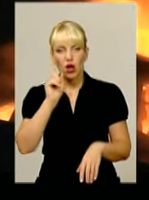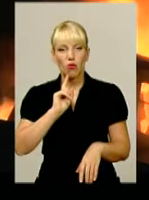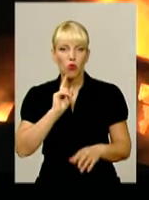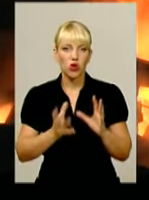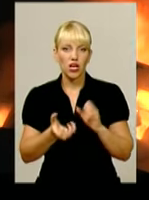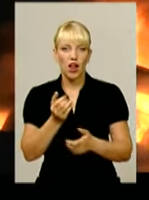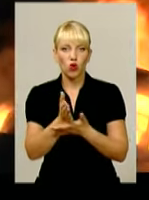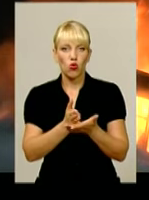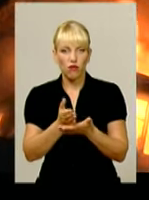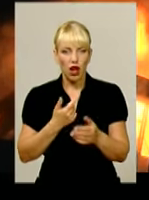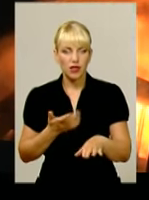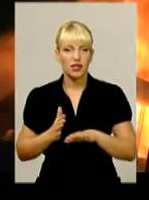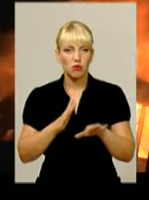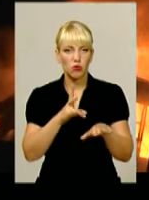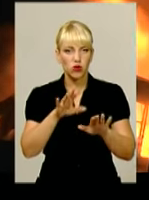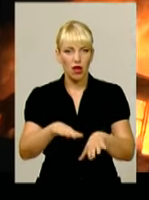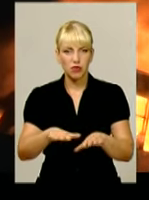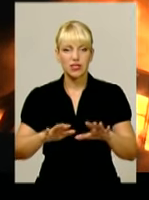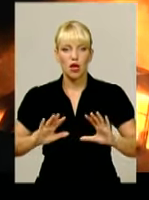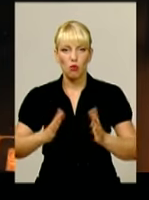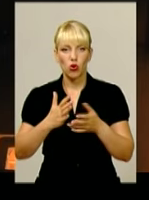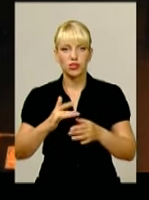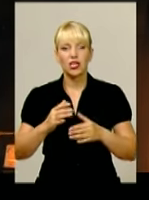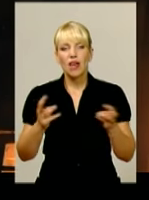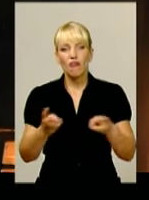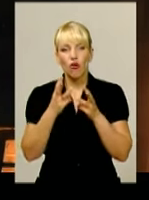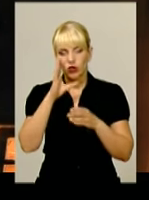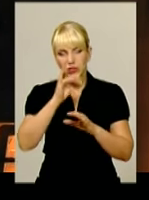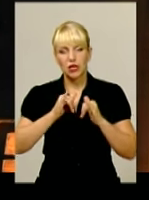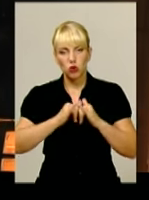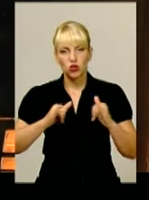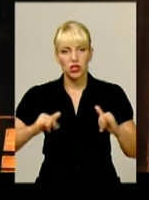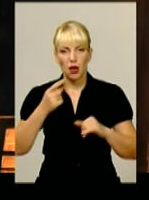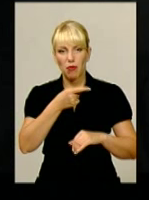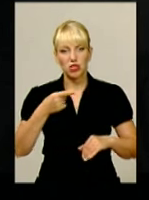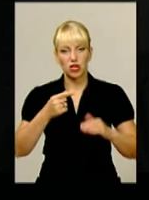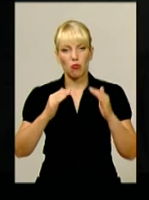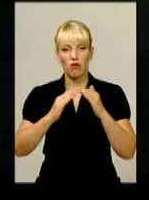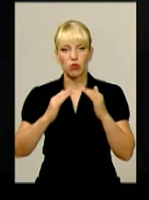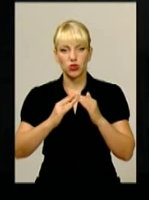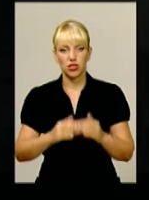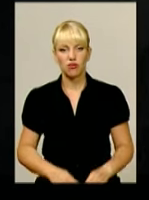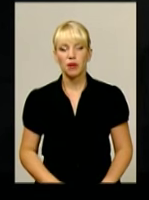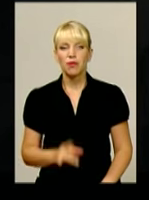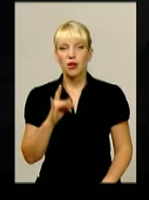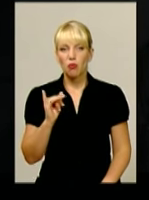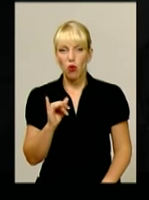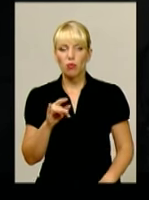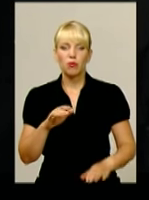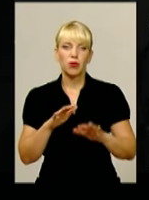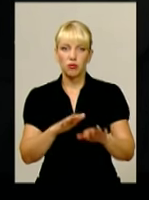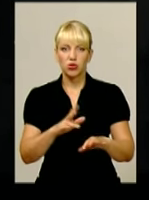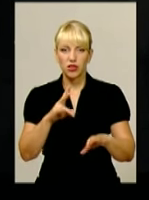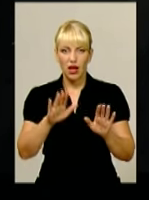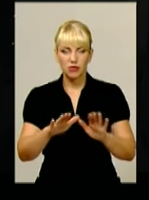рятувальники прибули на місце події, вогонь вже встиг поширитись на перший поверх будівлі. По прибуттю до місця